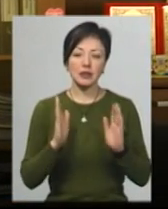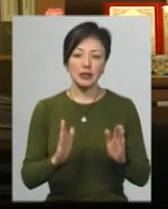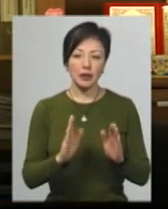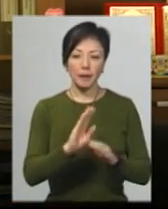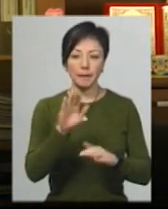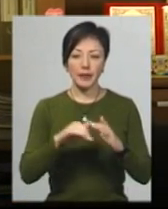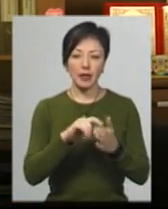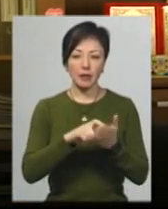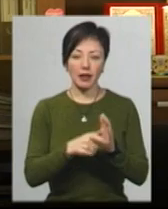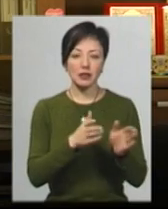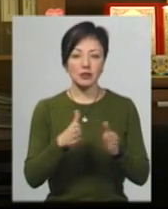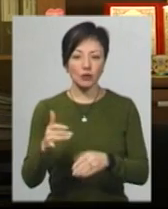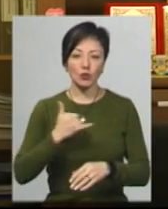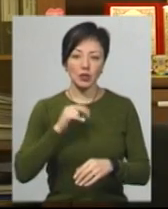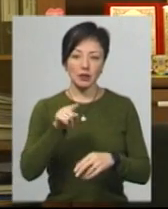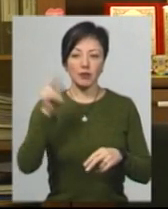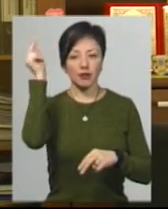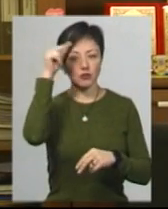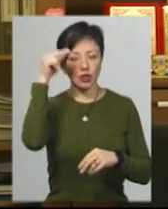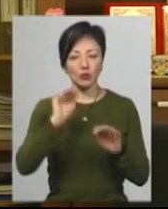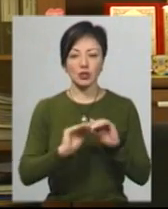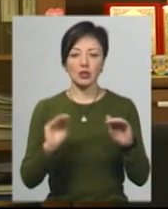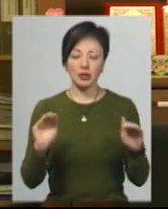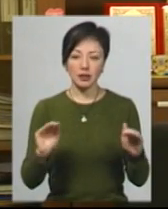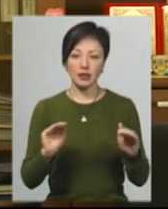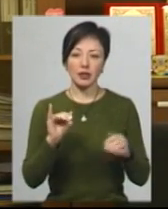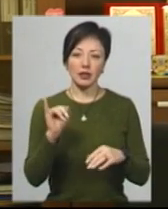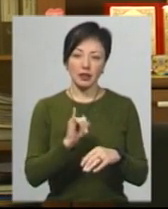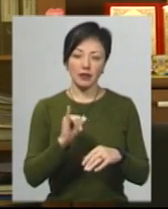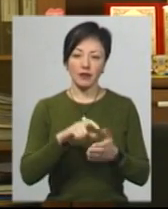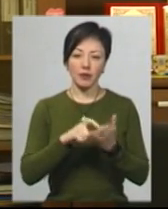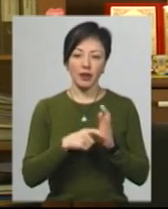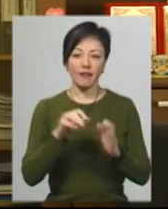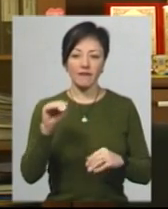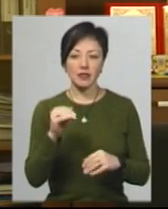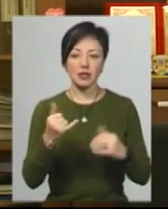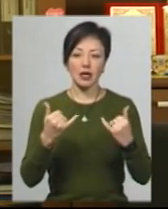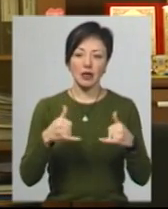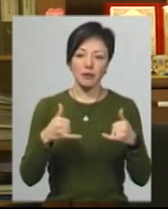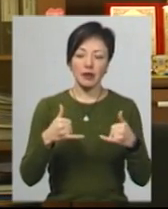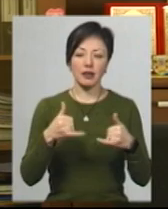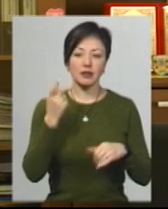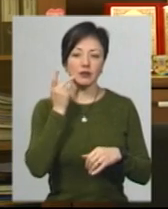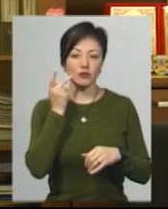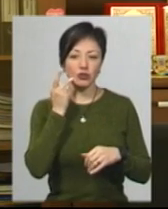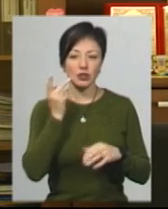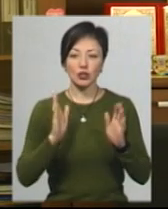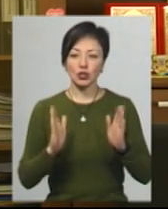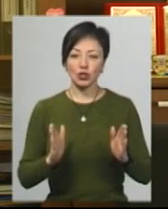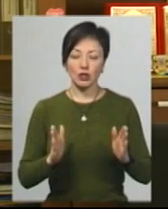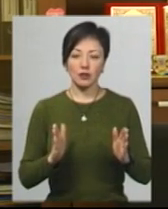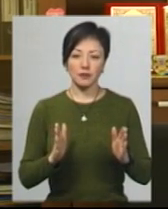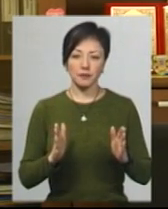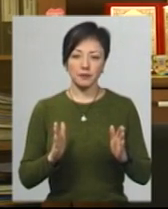кабінетну систему, але в нас там і навчаються діти, і в кабінетах фізики, і хімії, де зазвичай лише